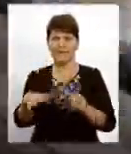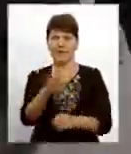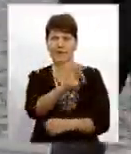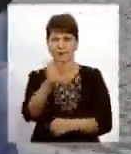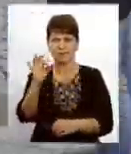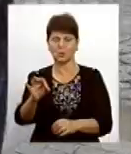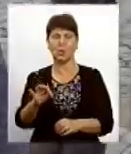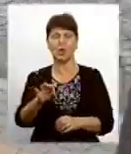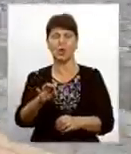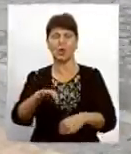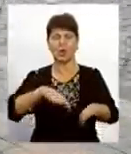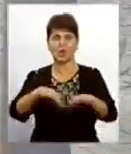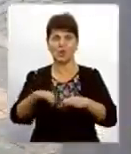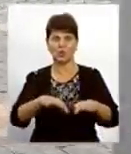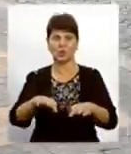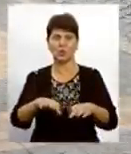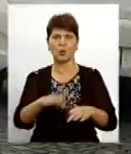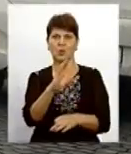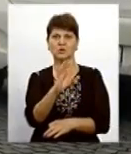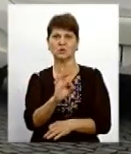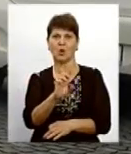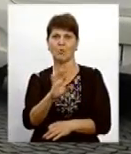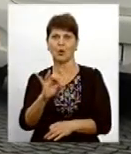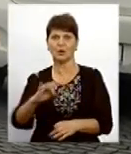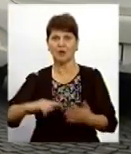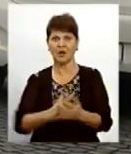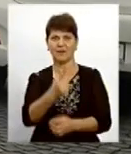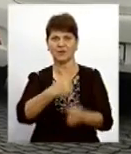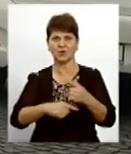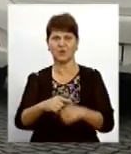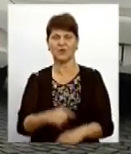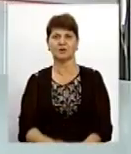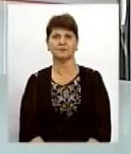Соборною відновили. Руслана Ткачук, Ігор Самчук, новини.